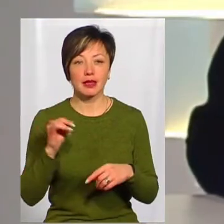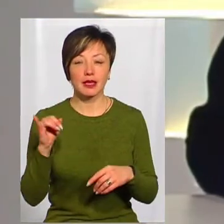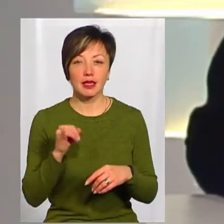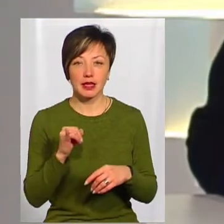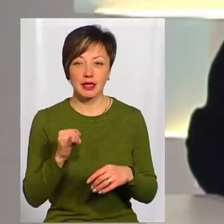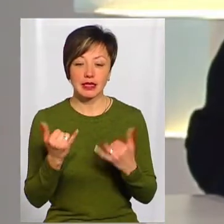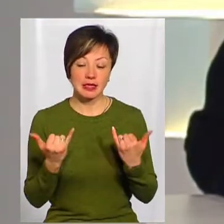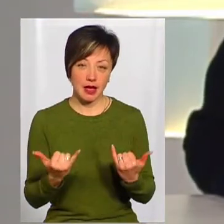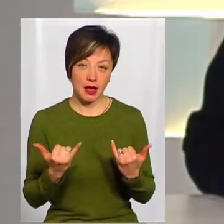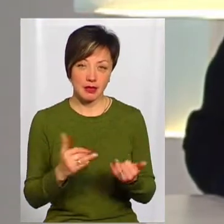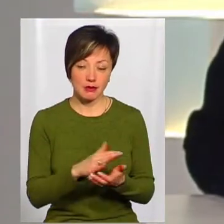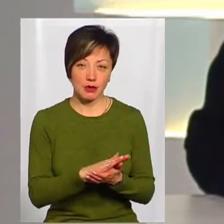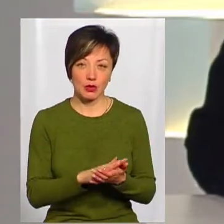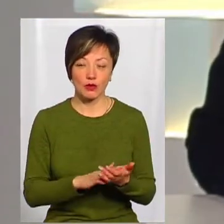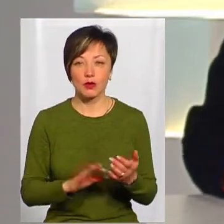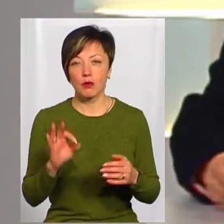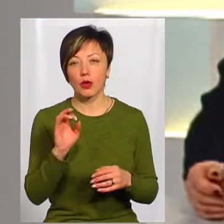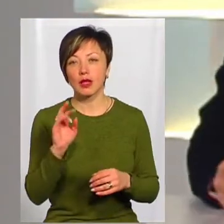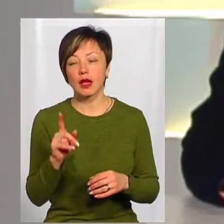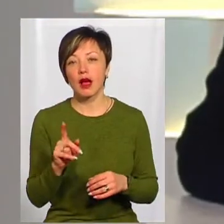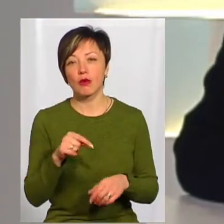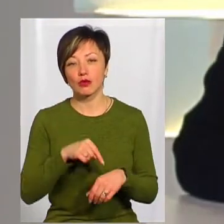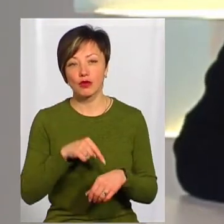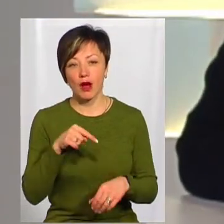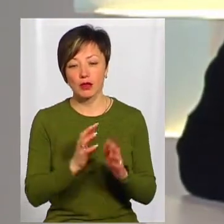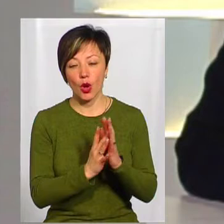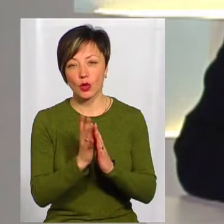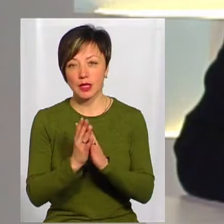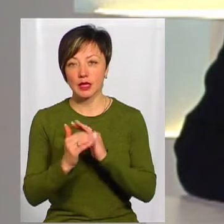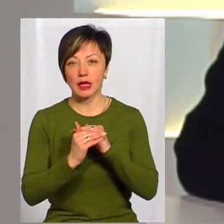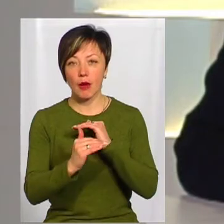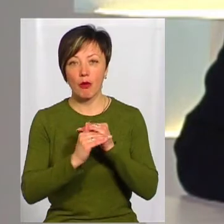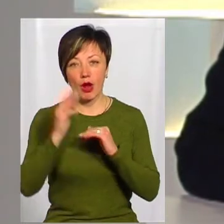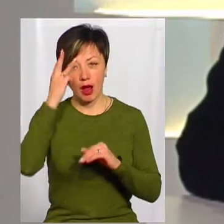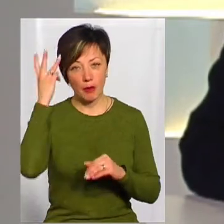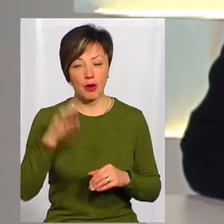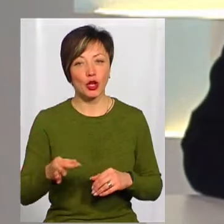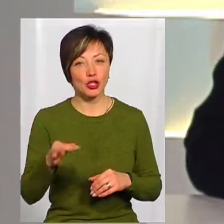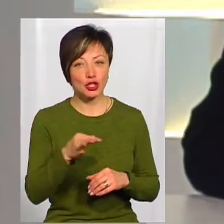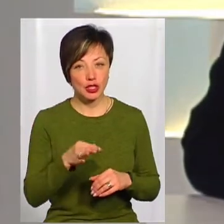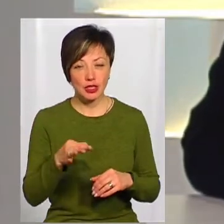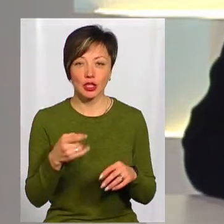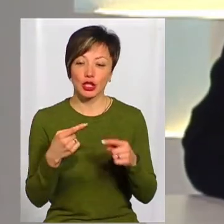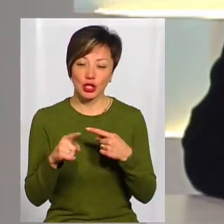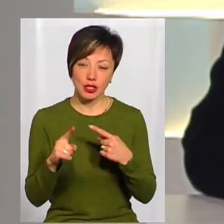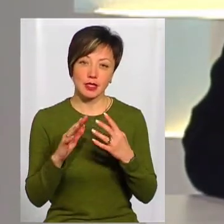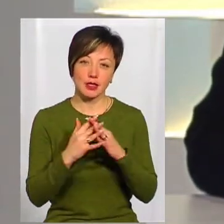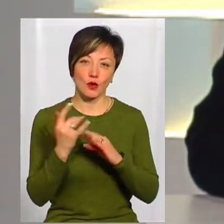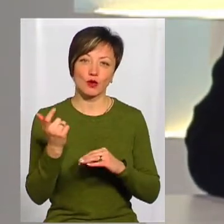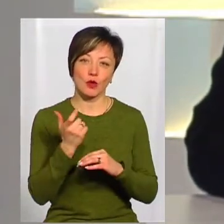І сіємо ми зараз. Про те, як почуваються рослини на полях Хмельниччини і інші